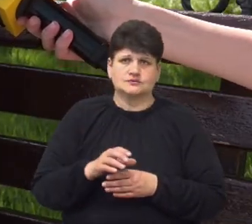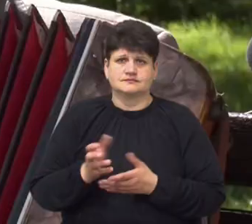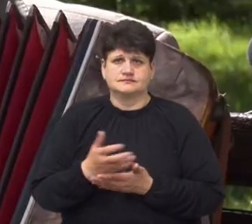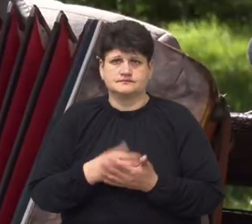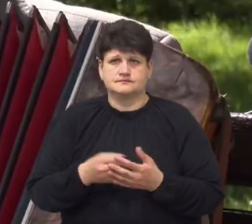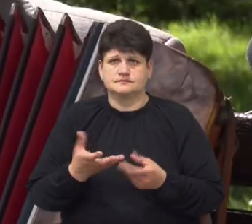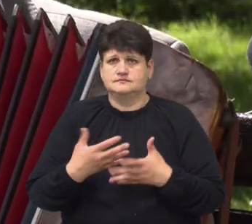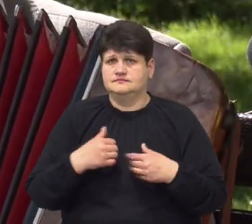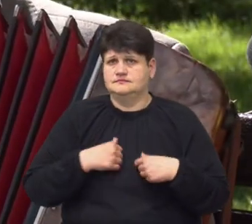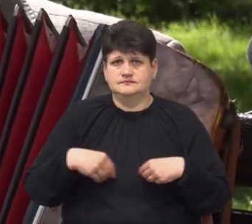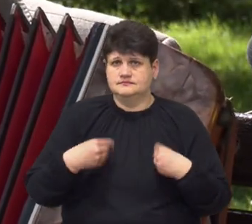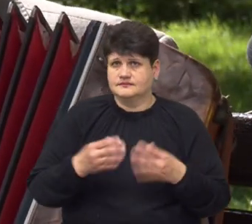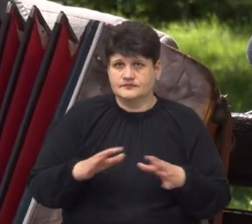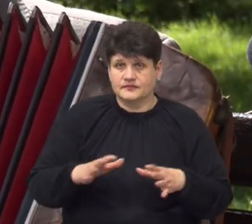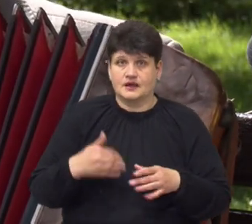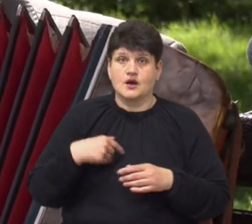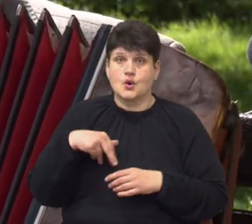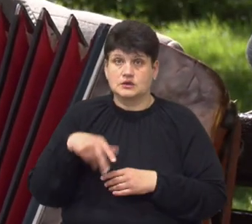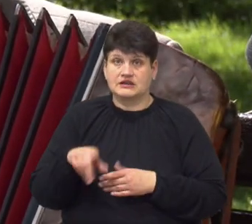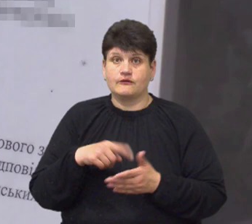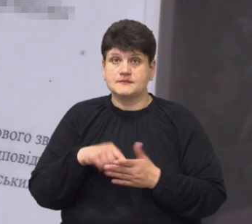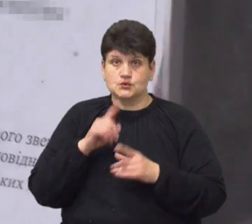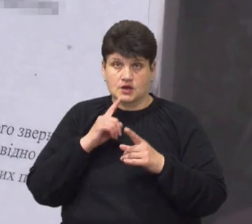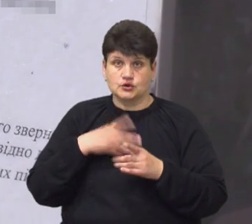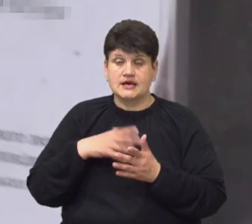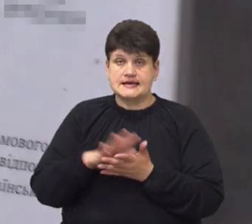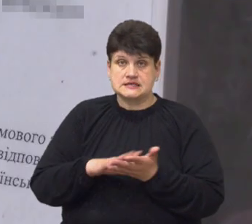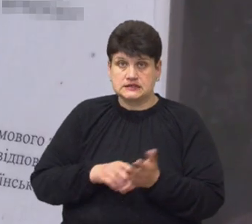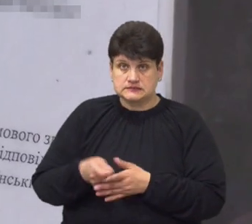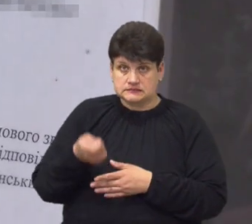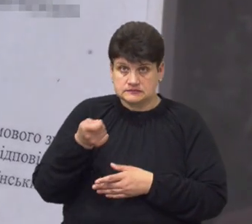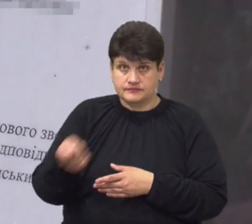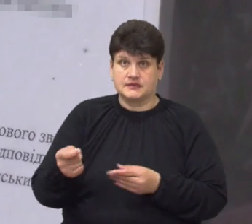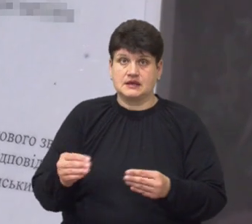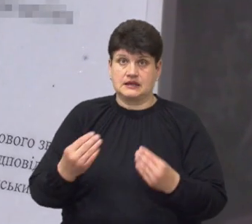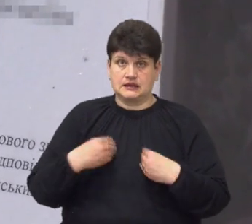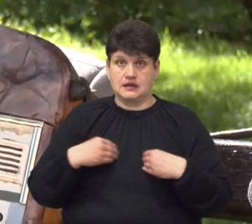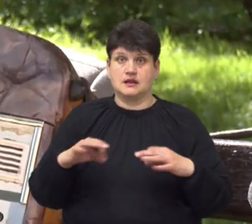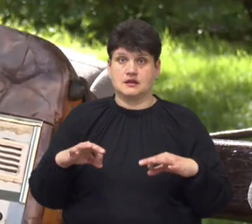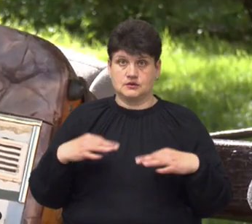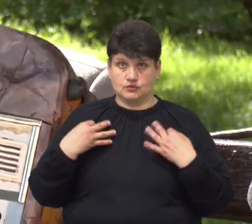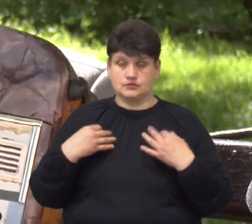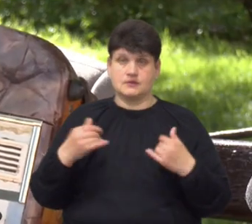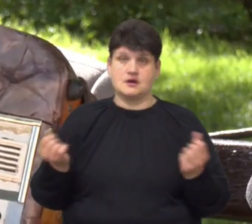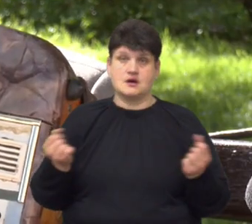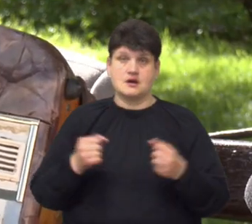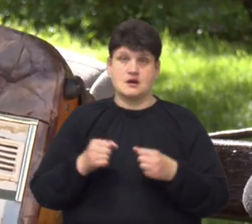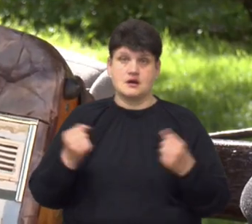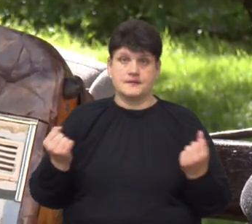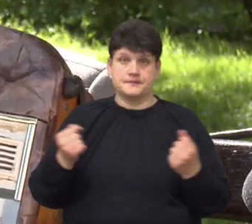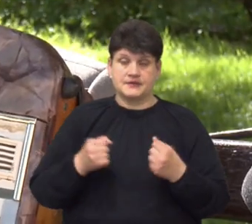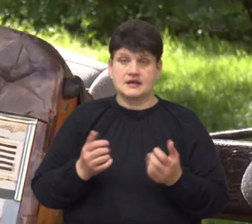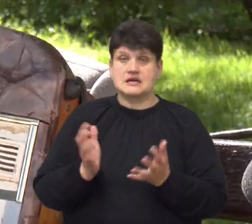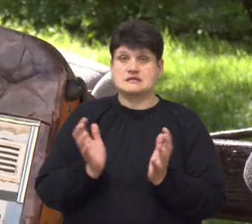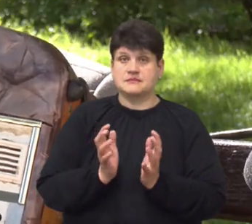армію. Я ходив в міську раду, я заяву писав, мені дали дозвіл, що я маю грати. Я зберігаю за минулий